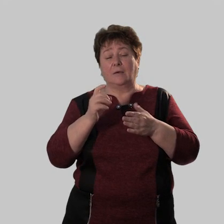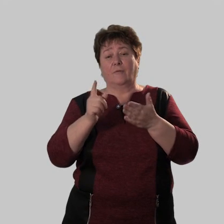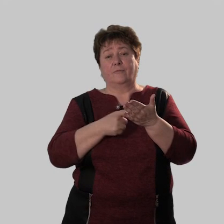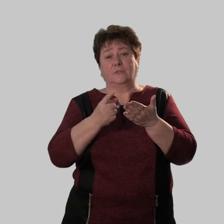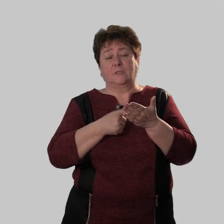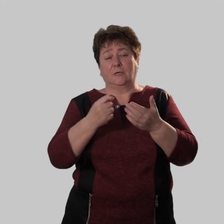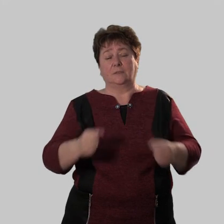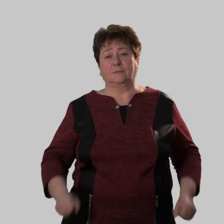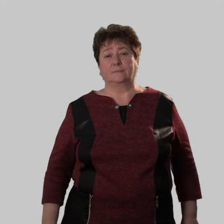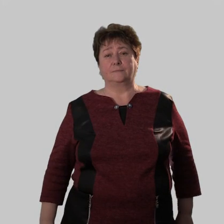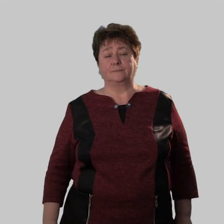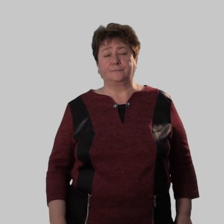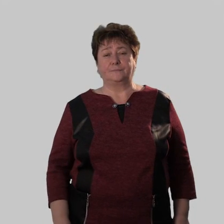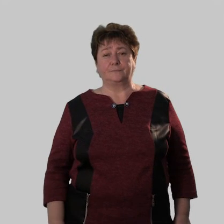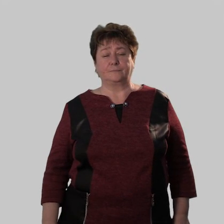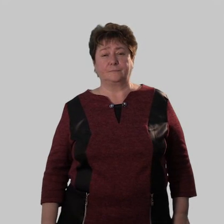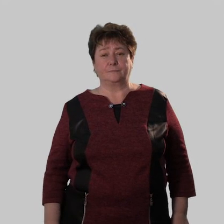бы в тетрадке.